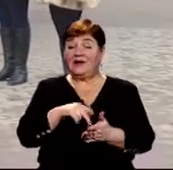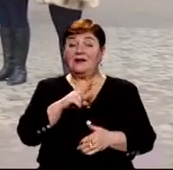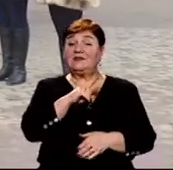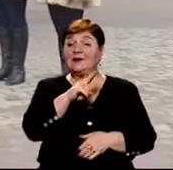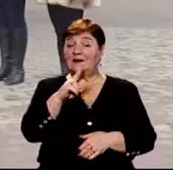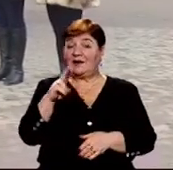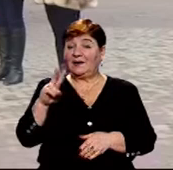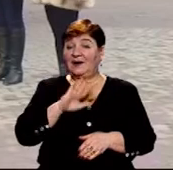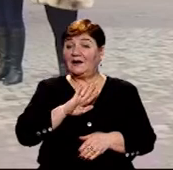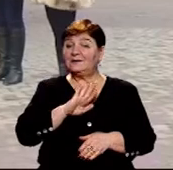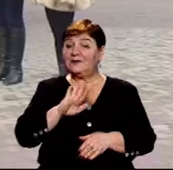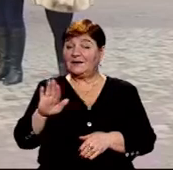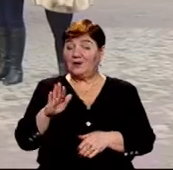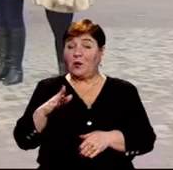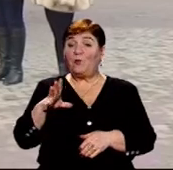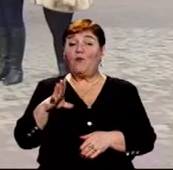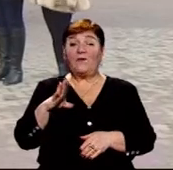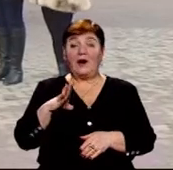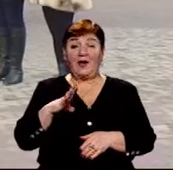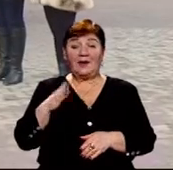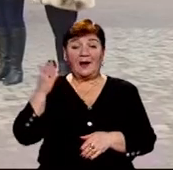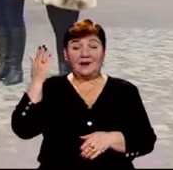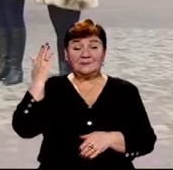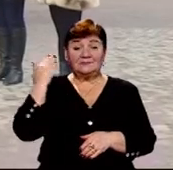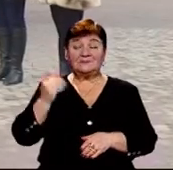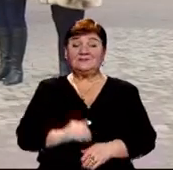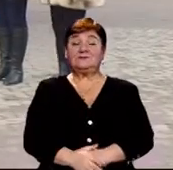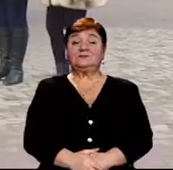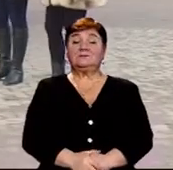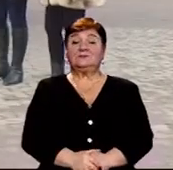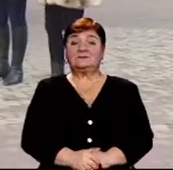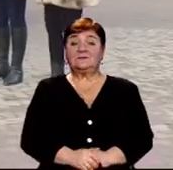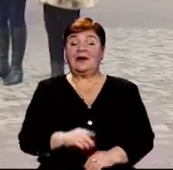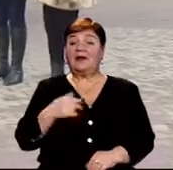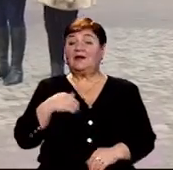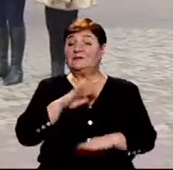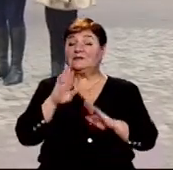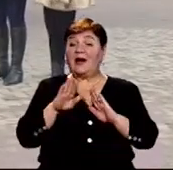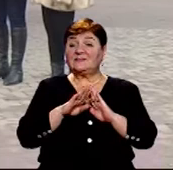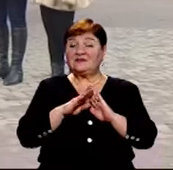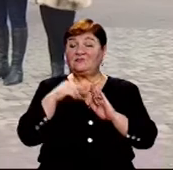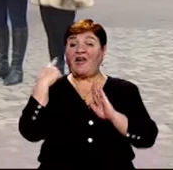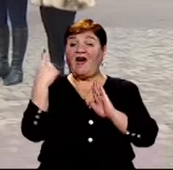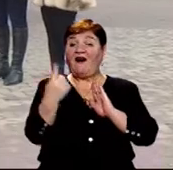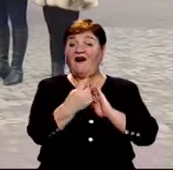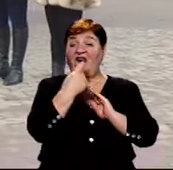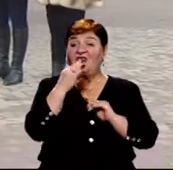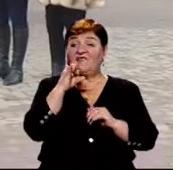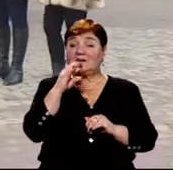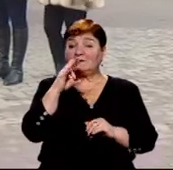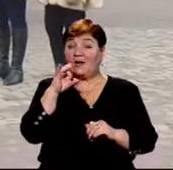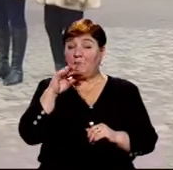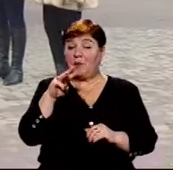яка не бувала, над вертепом